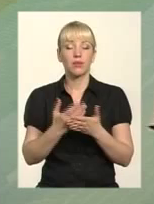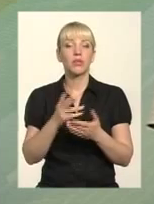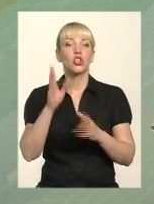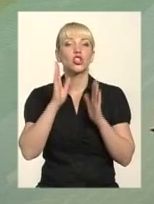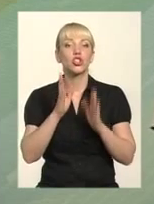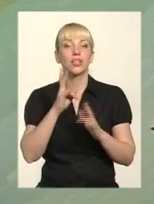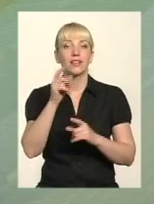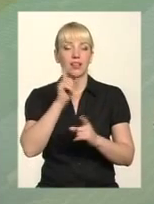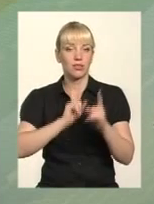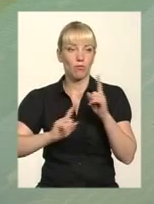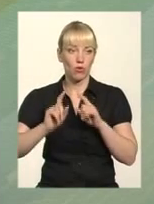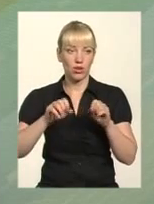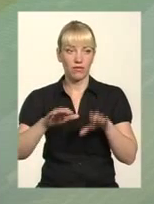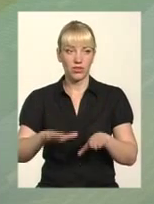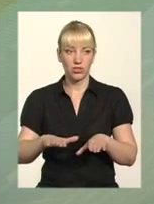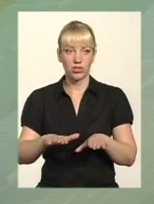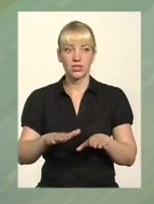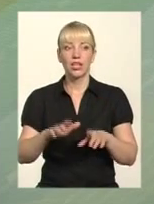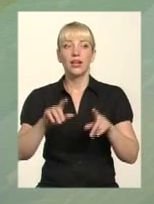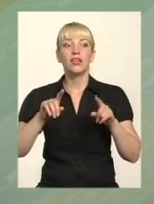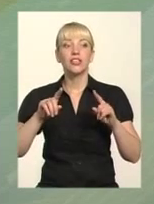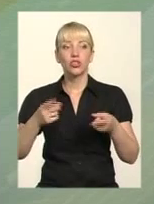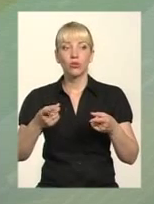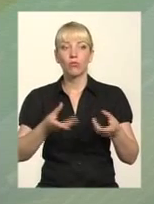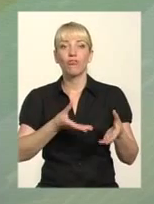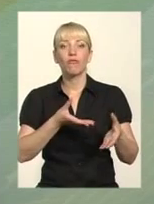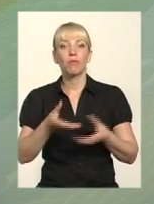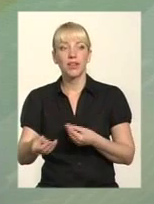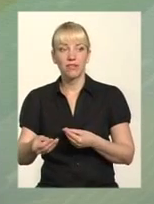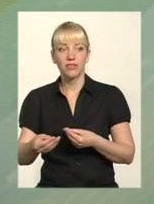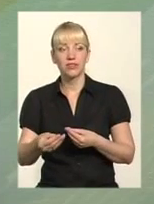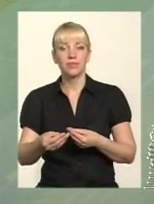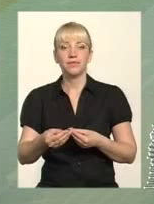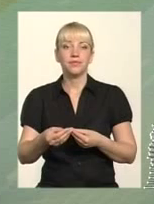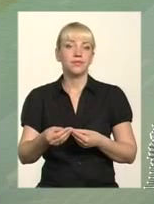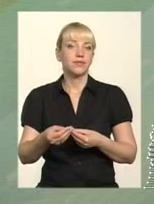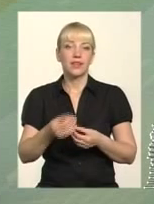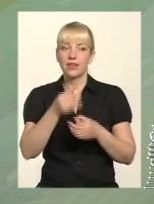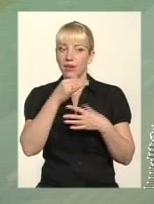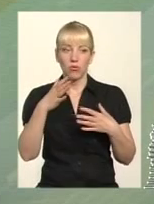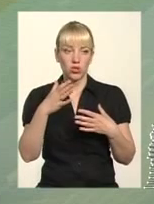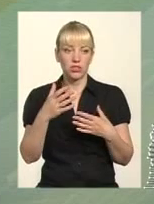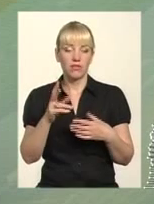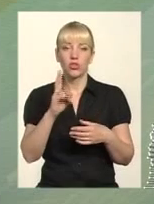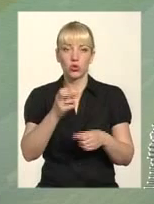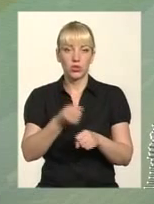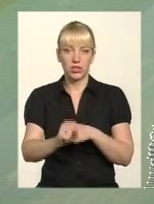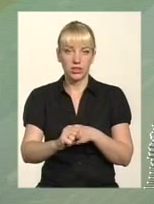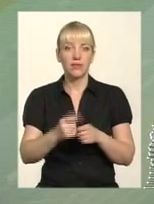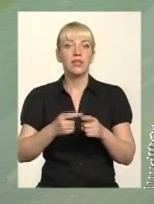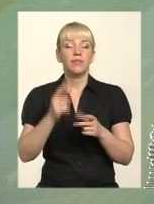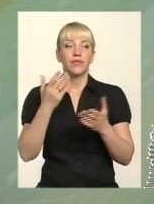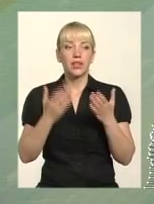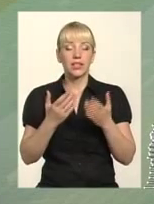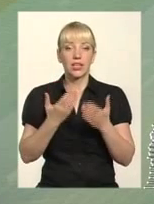Фактично все вирішується загальними зборами. І тому вплив зовній, в принципі, є патрично неможливий. Якщо ви створили, ви цей